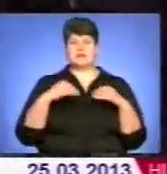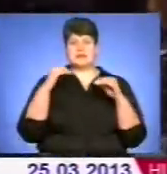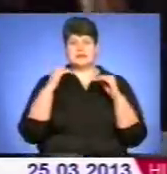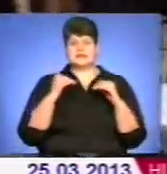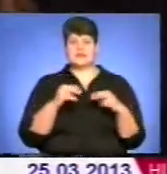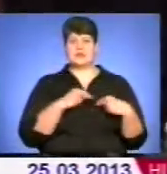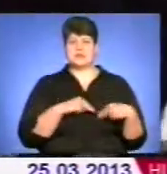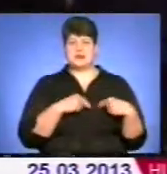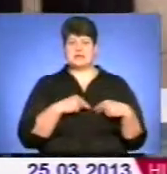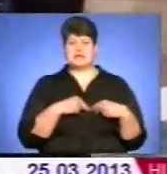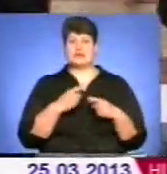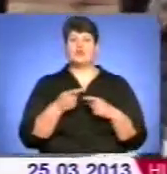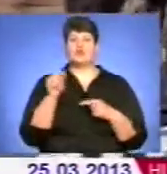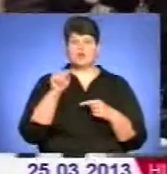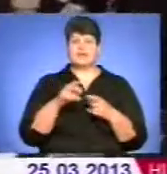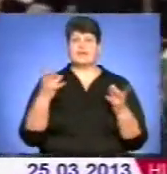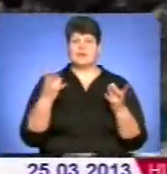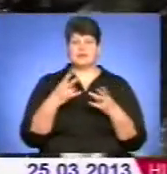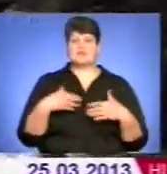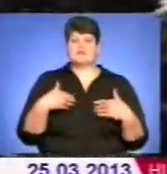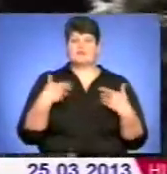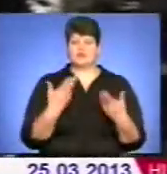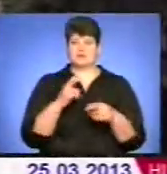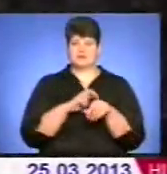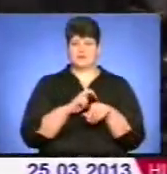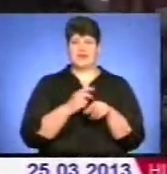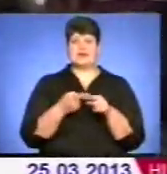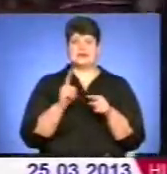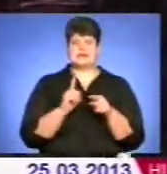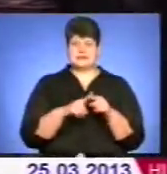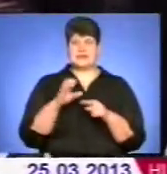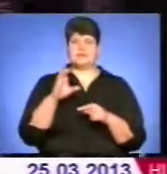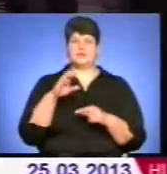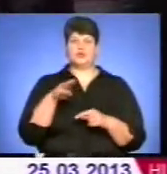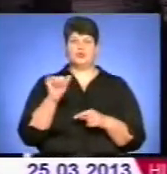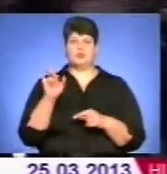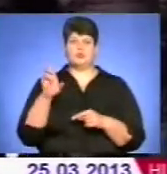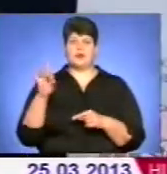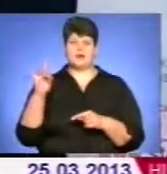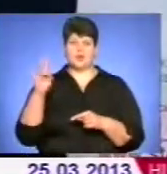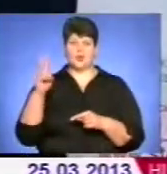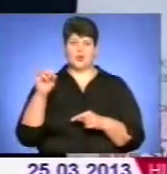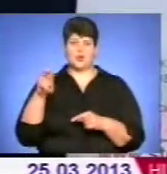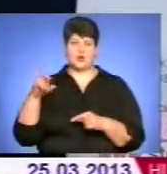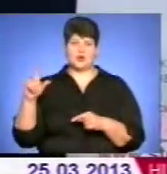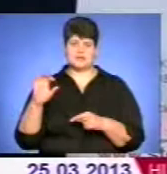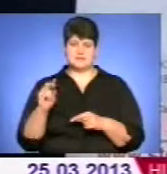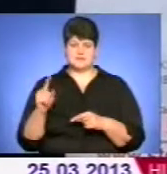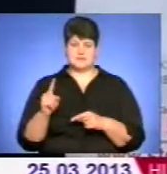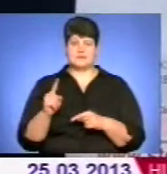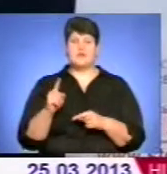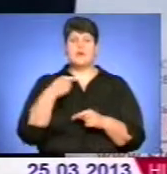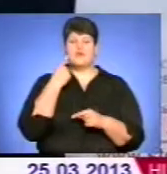працездатності, тоді необхідно звернутися до лікарів. Це симптоми туберкульозу. Тож працівники медичних закладів наголошують,